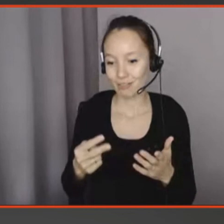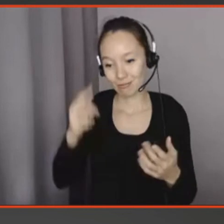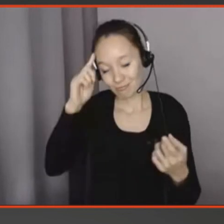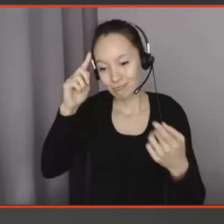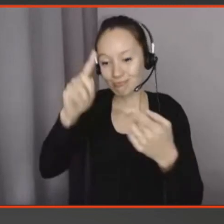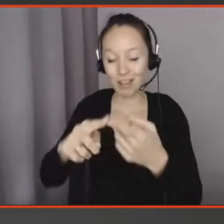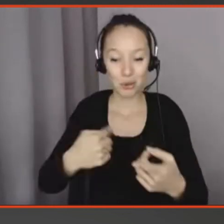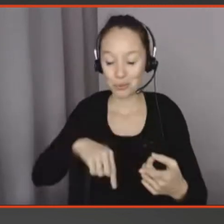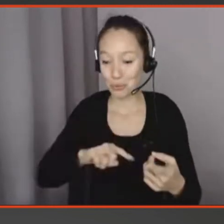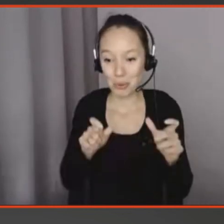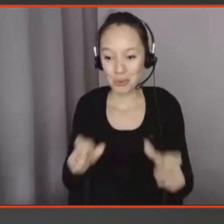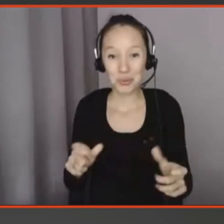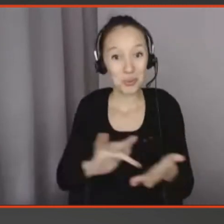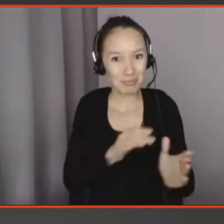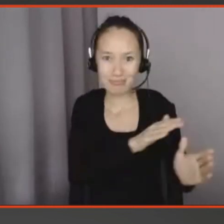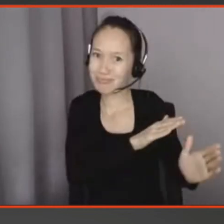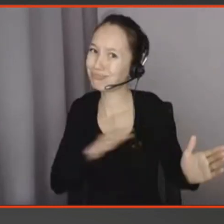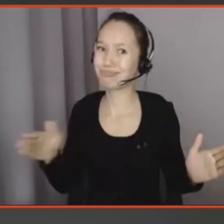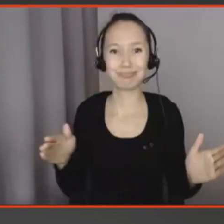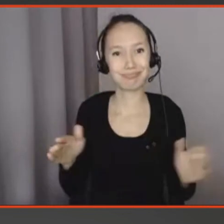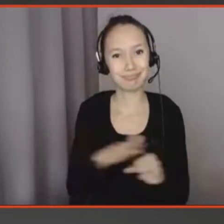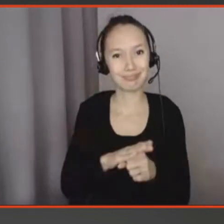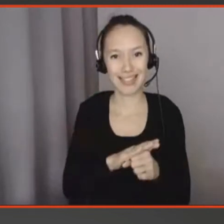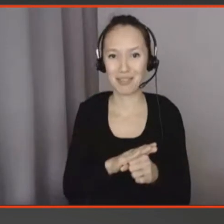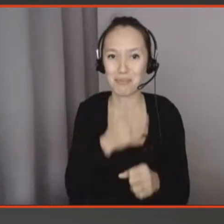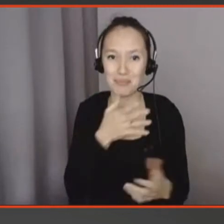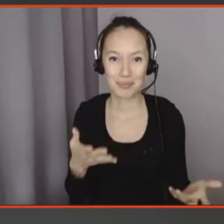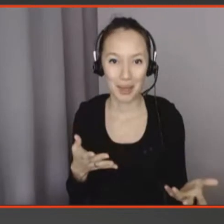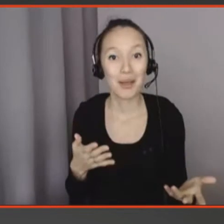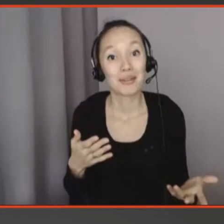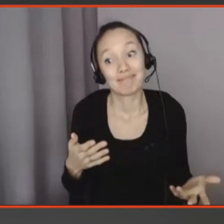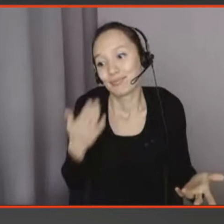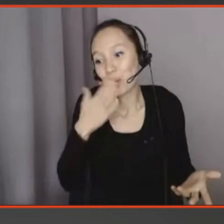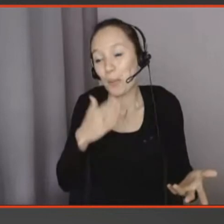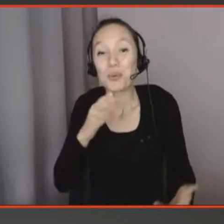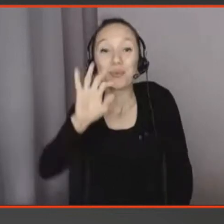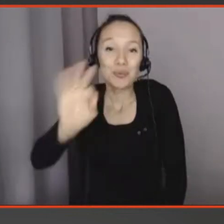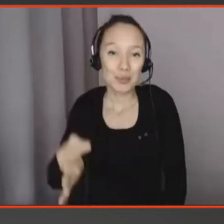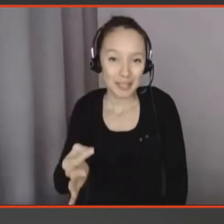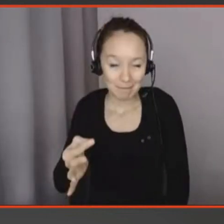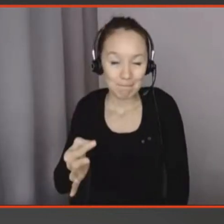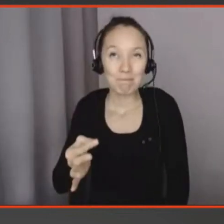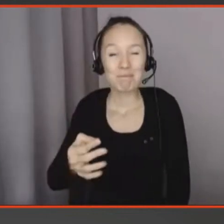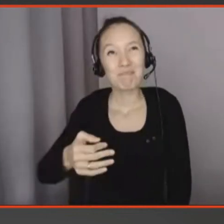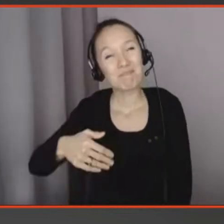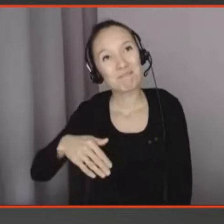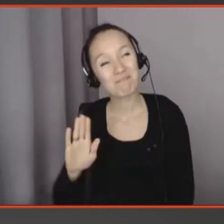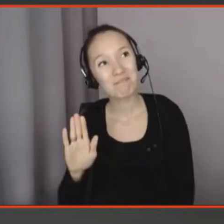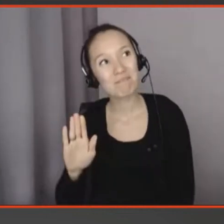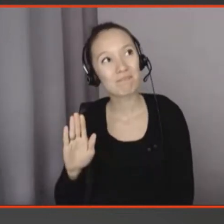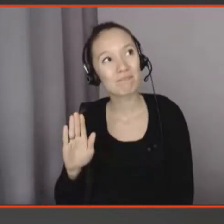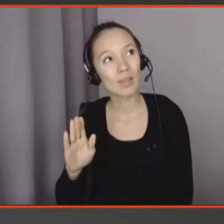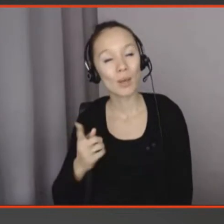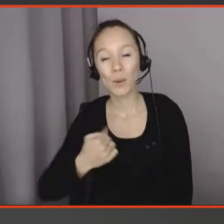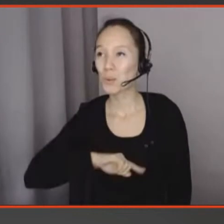en tant que concepteur qu'on ne pourra pas contrôler. J'ai envie de dire que'est tant mieux. Par contre, on ne peut pas avoir de garantie